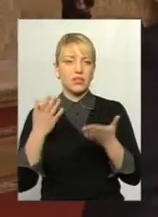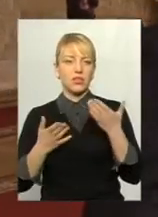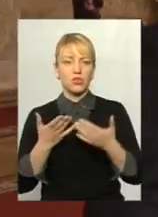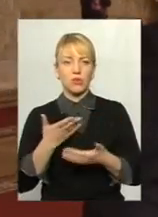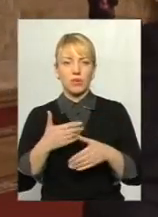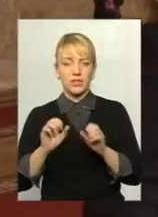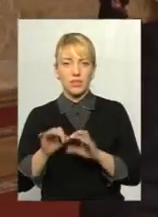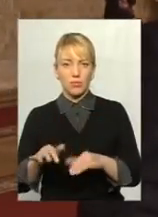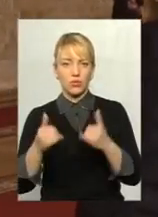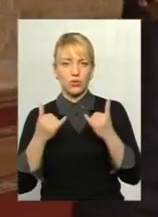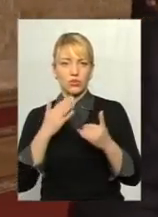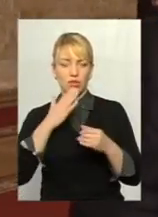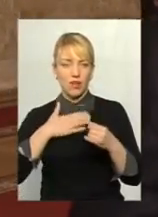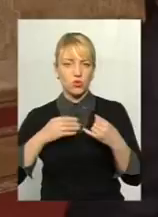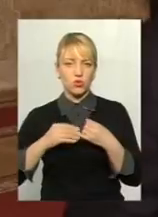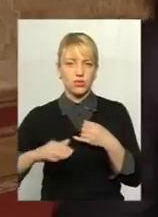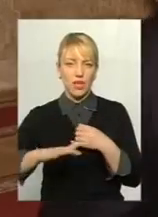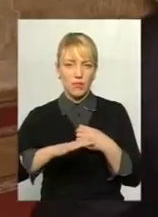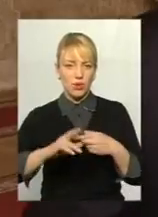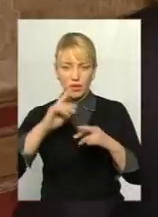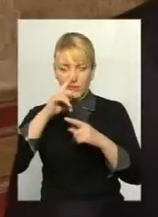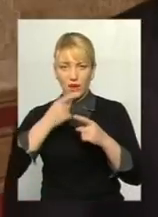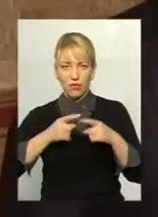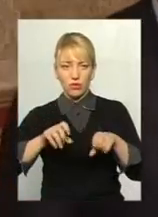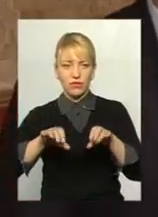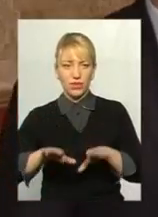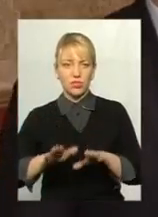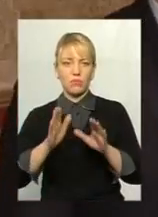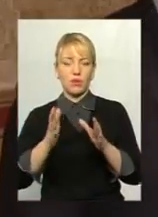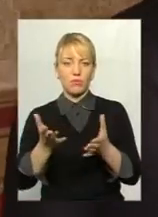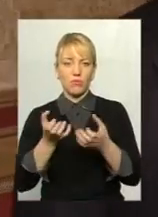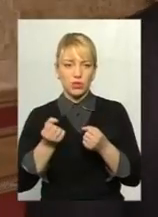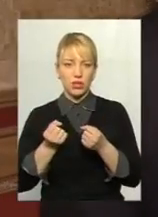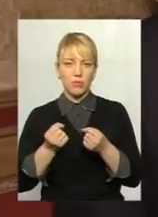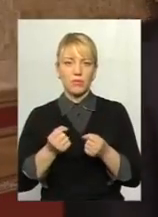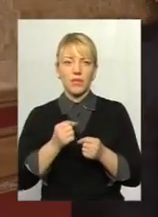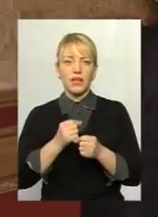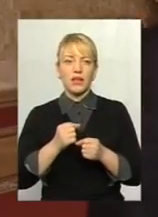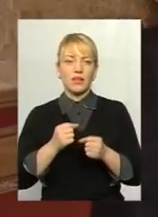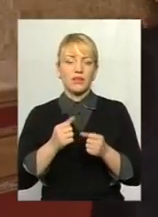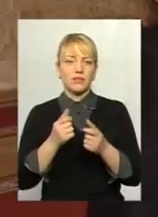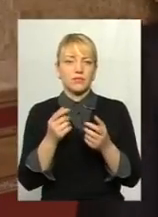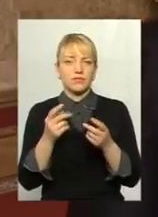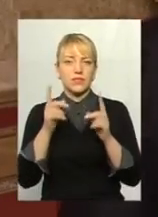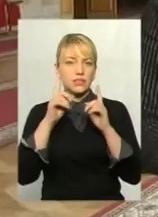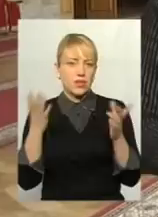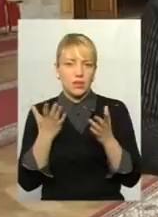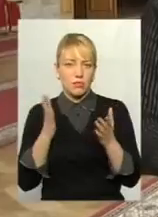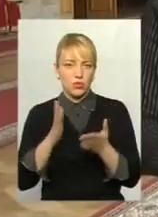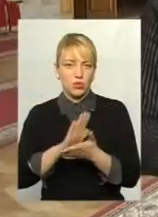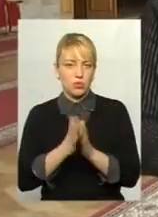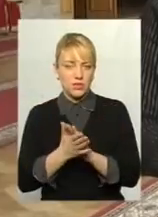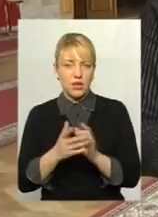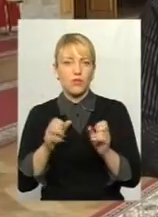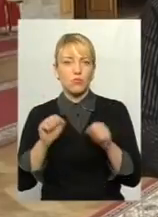сьогодні нашу землю або неправильно її вирішимо, ми можемо отримати дуже непередбачені вставини, в тому числі і голод. Біля